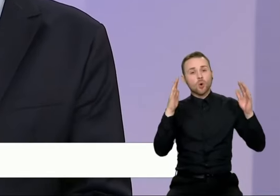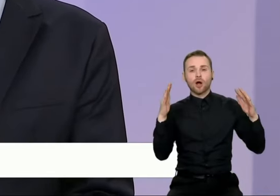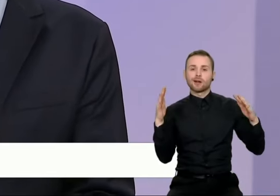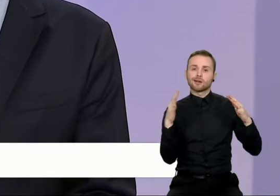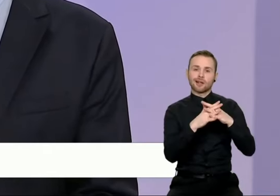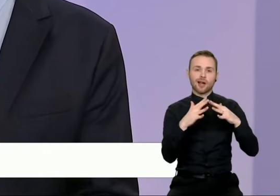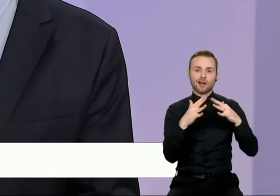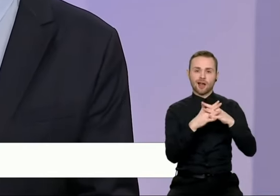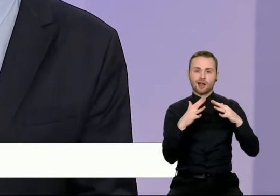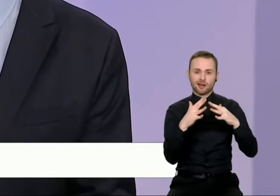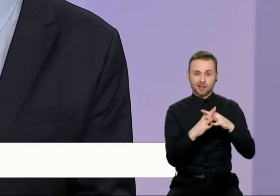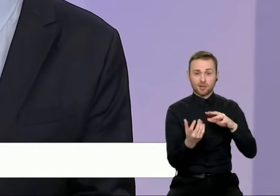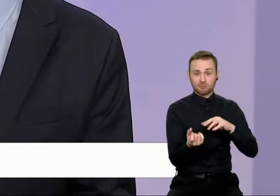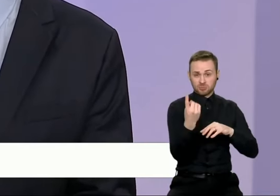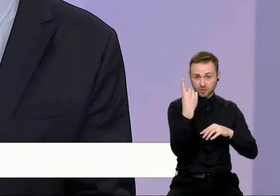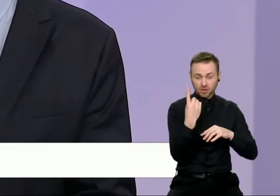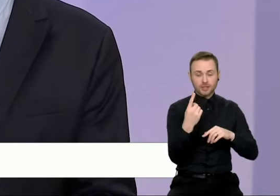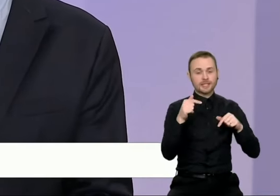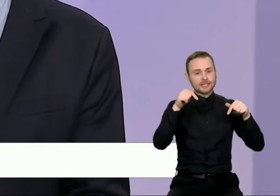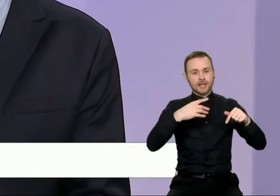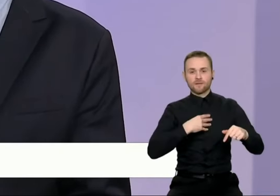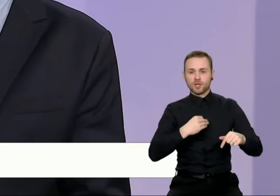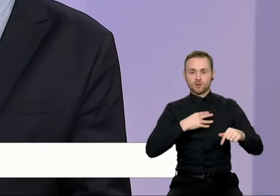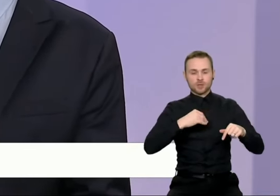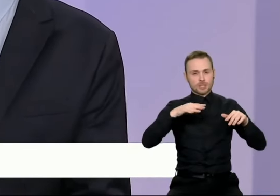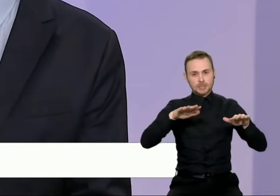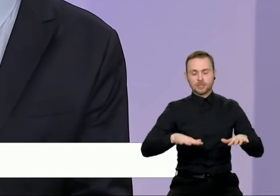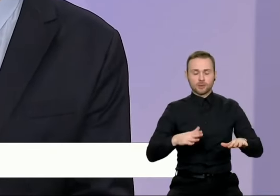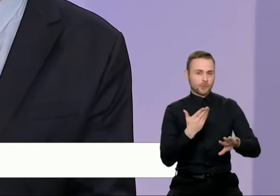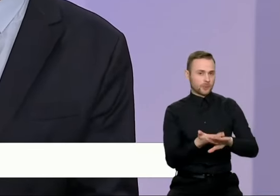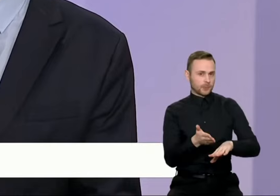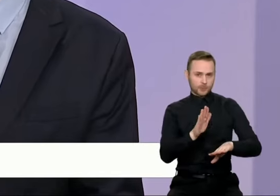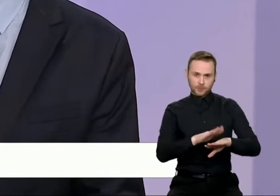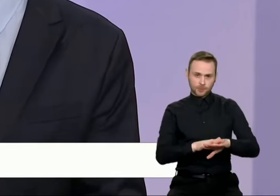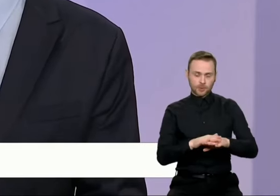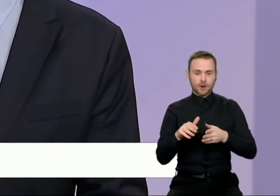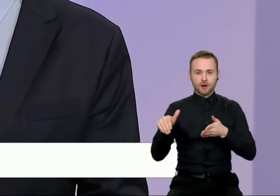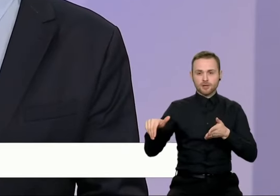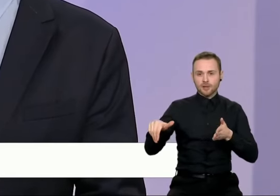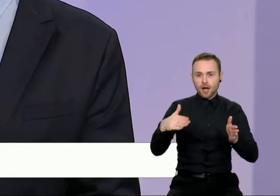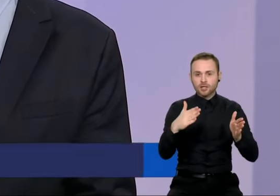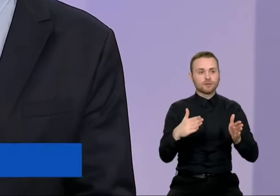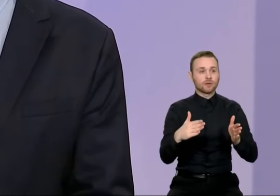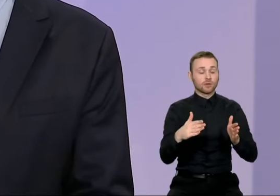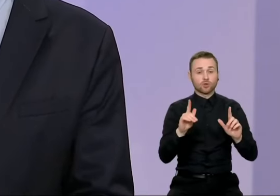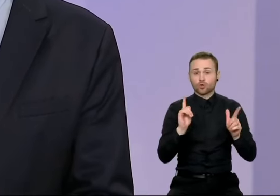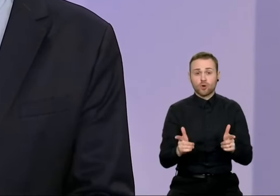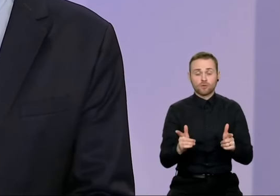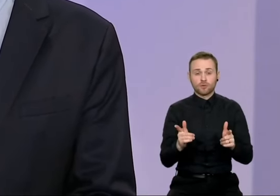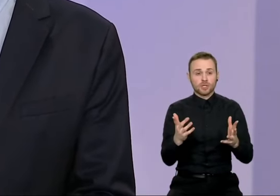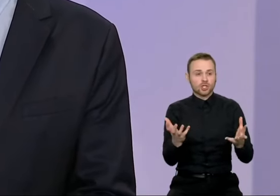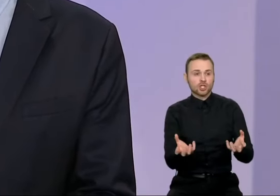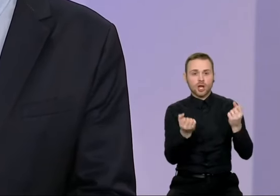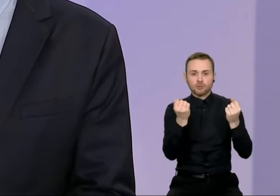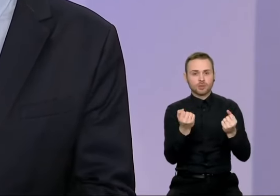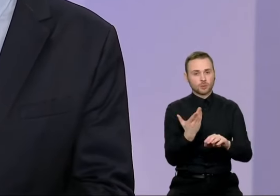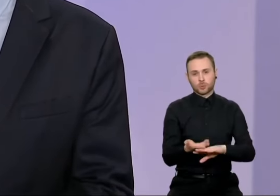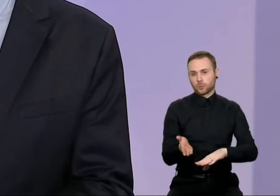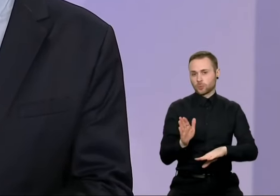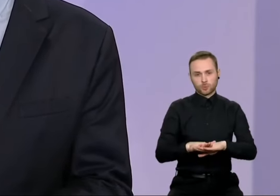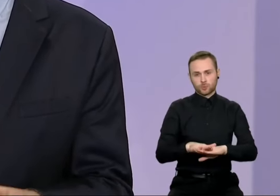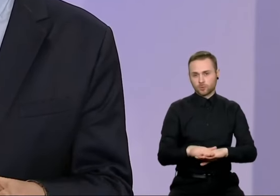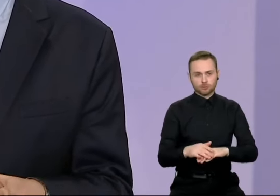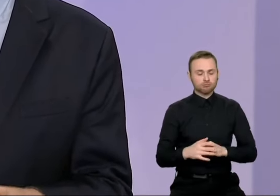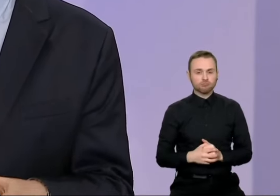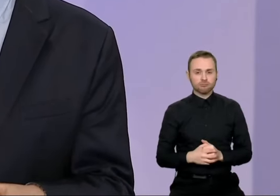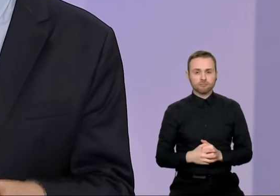labai sėtinga į situaciją esantis miestas. Iš esmės dėl reliefo ir gatvė tinklo. Paktiškai neevakuojamas. Ir šitoje situacijoje reikia žiūrėti